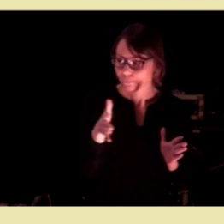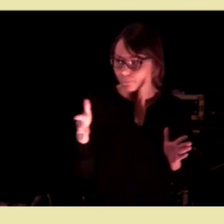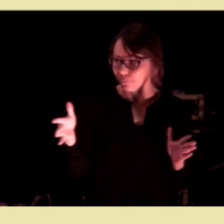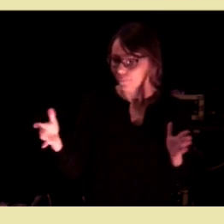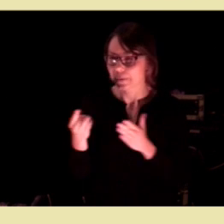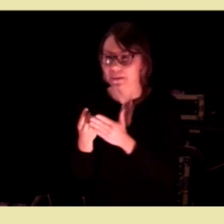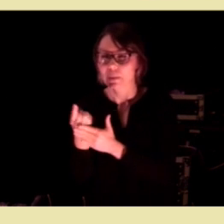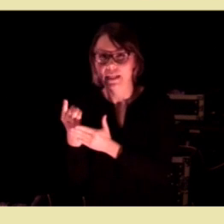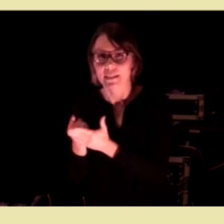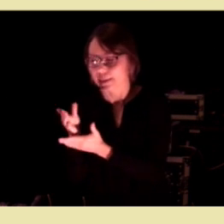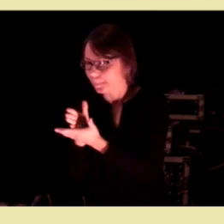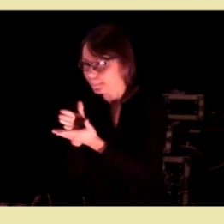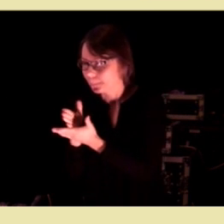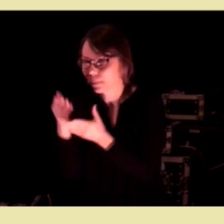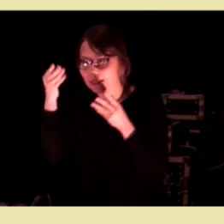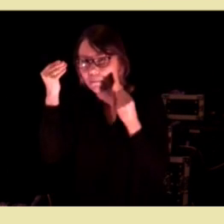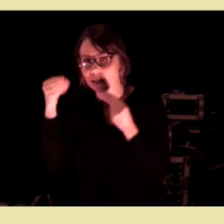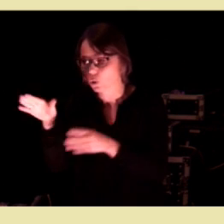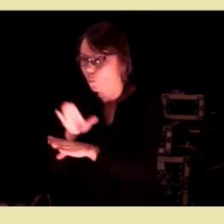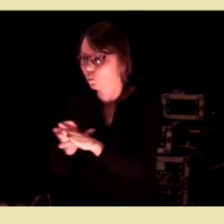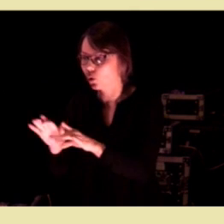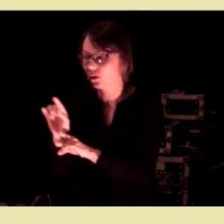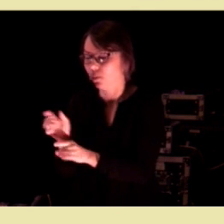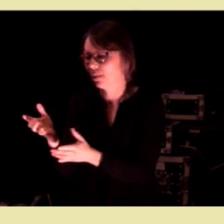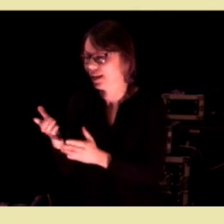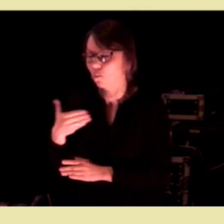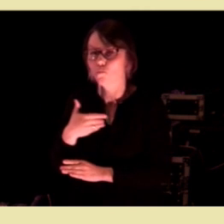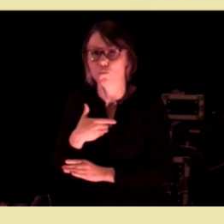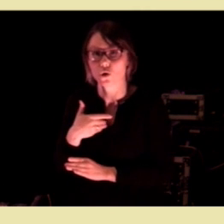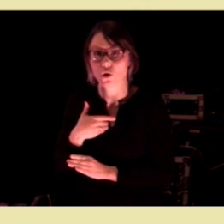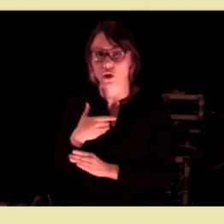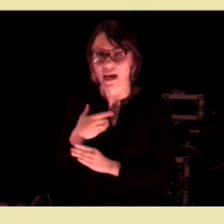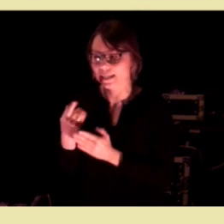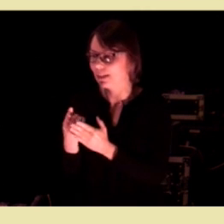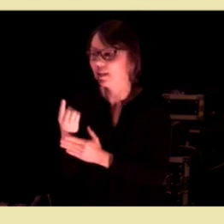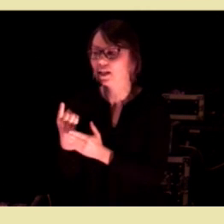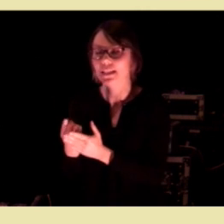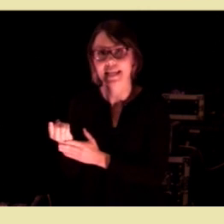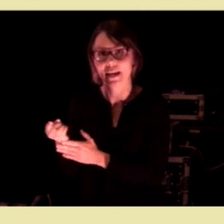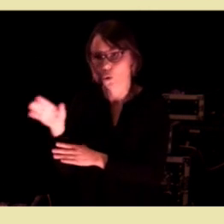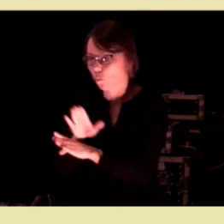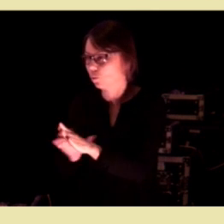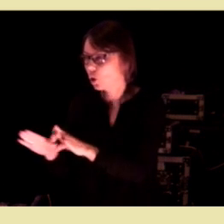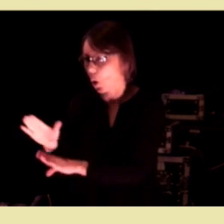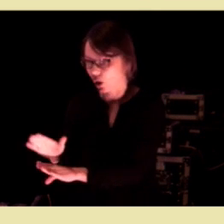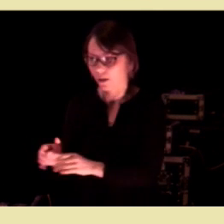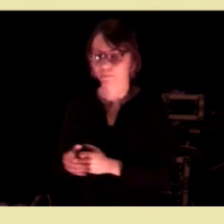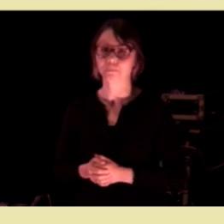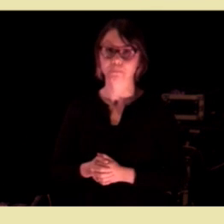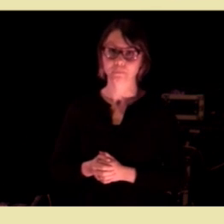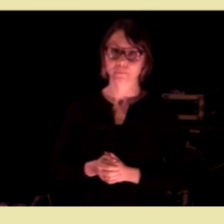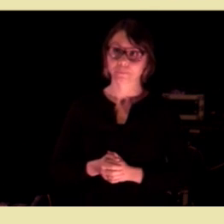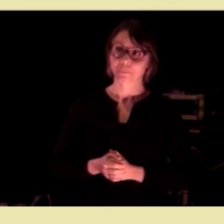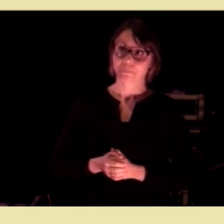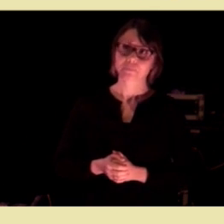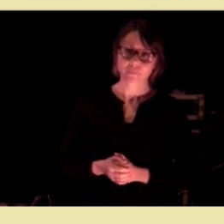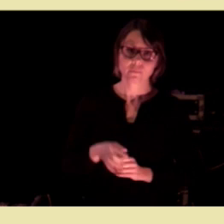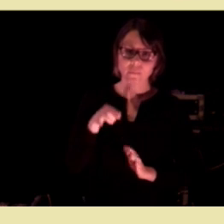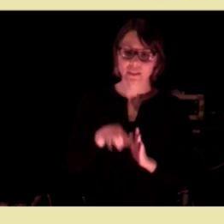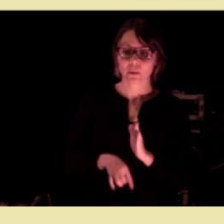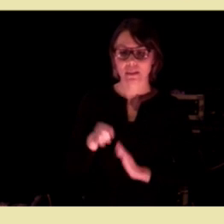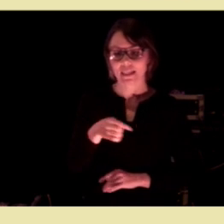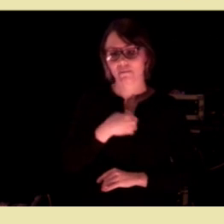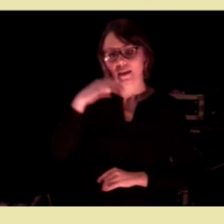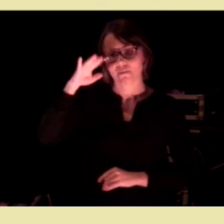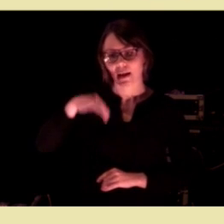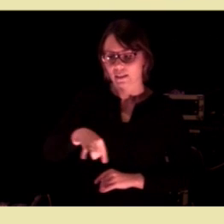spesialiserte demensomsorgen som trenger mye spesialisert omsorg. Samtidig så vet vi